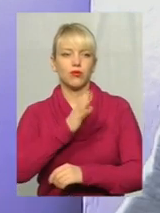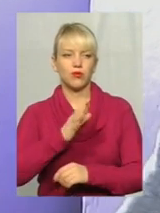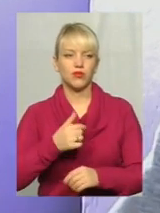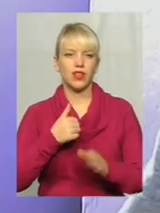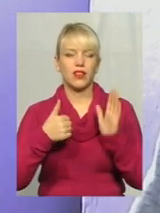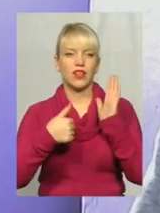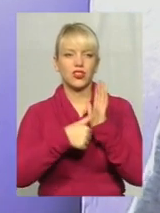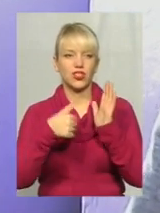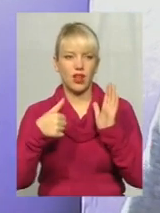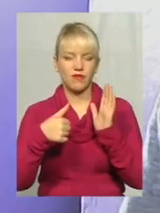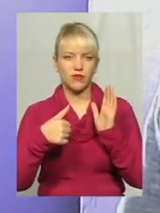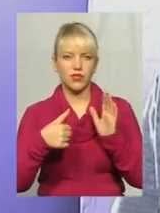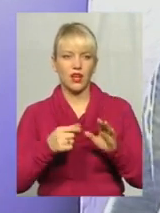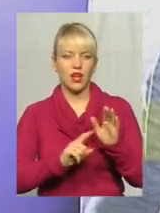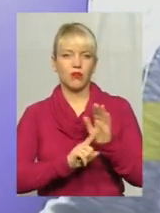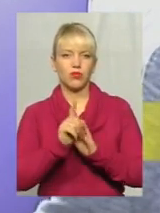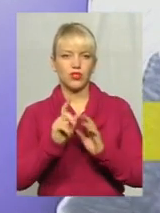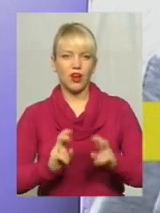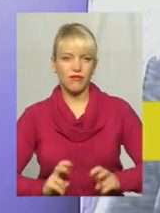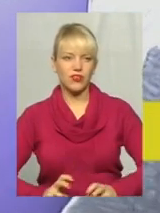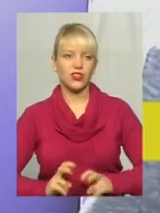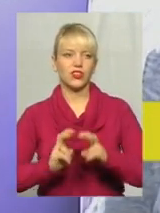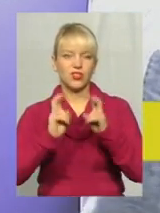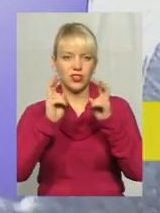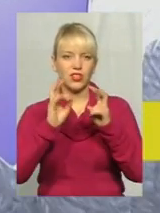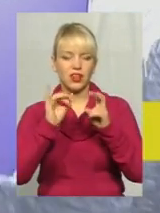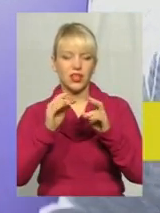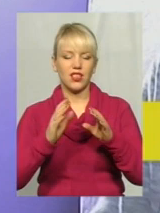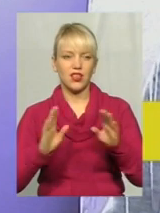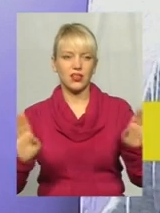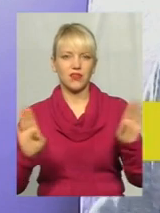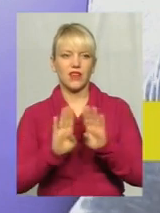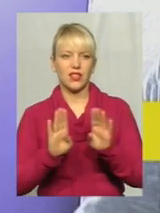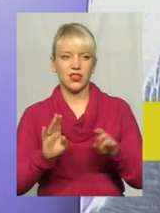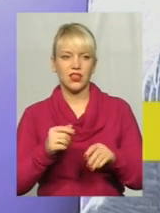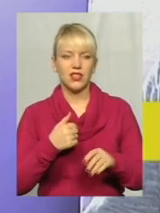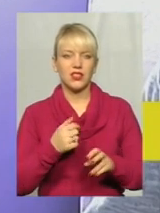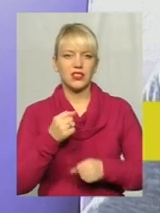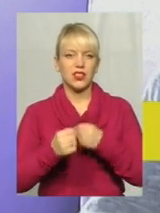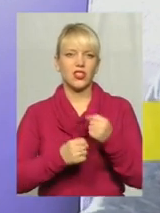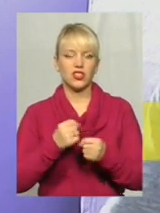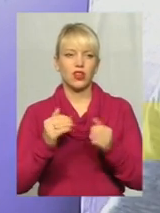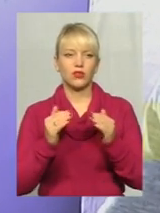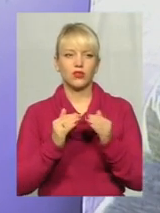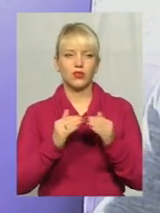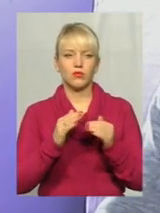почав їхати і на ходу двері закриватися. Заїжджаю додому, дружина каже,